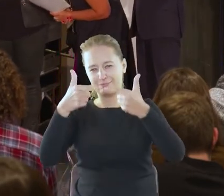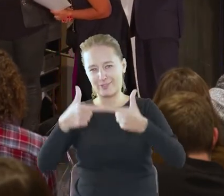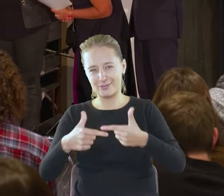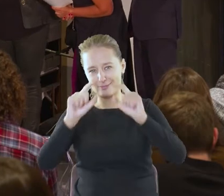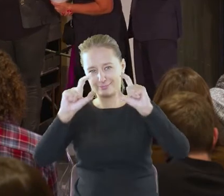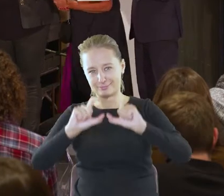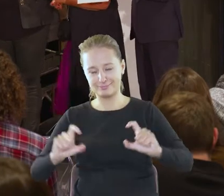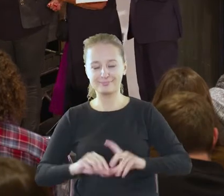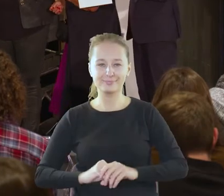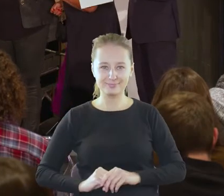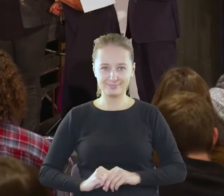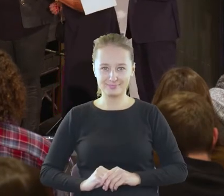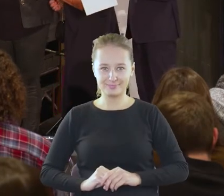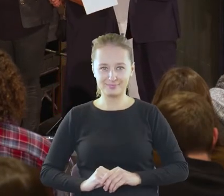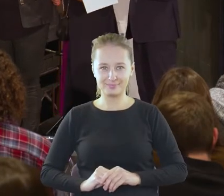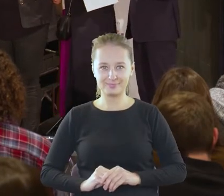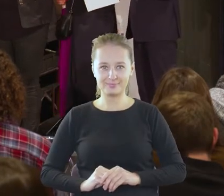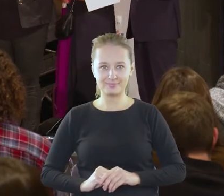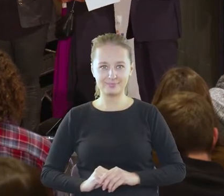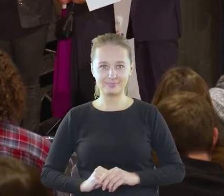Naprawdę? Czytasz się?